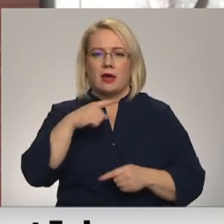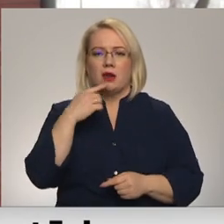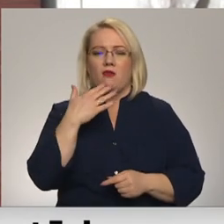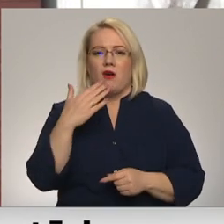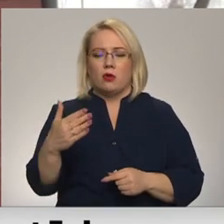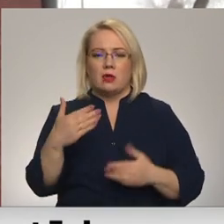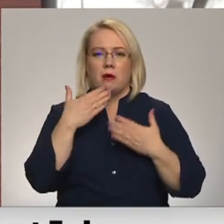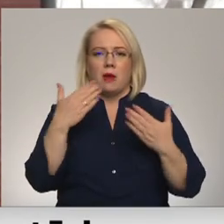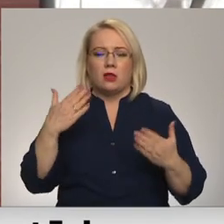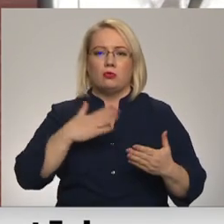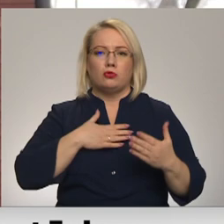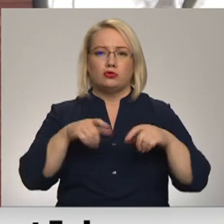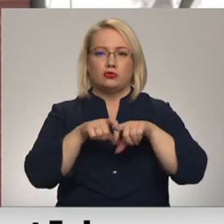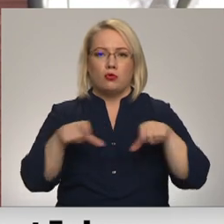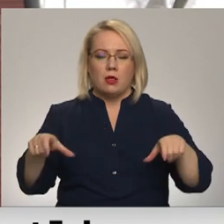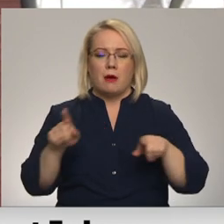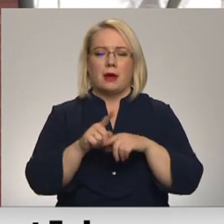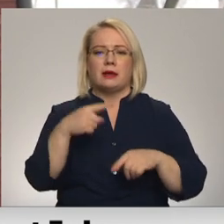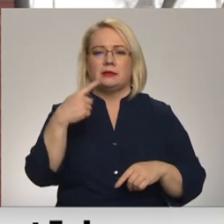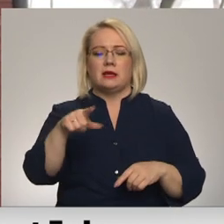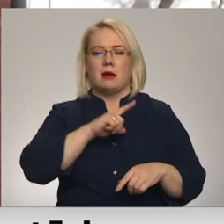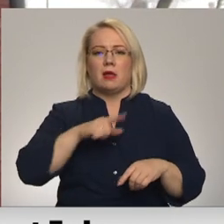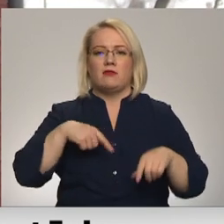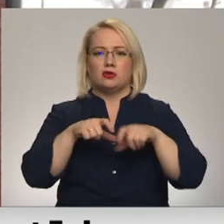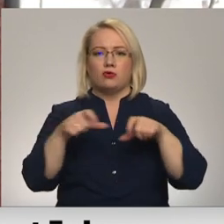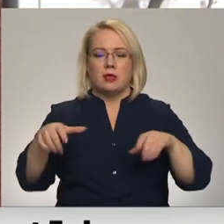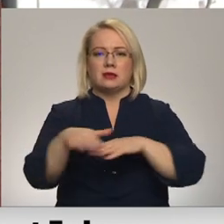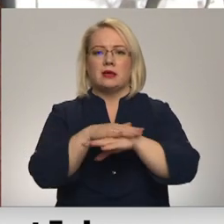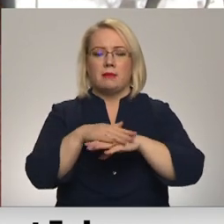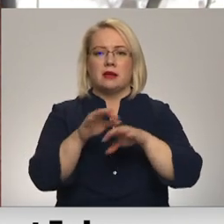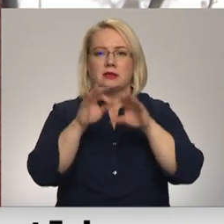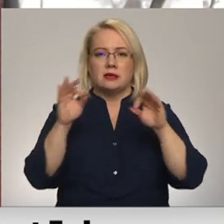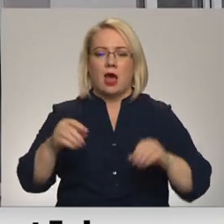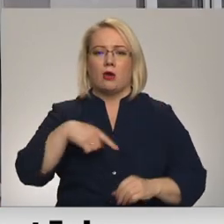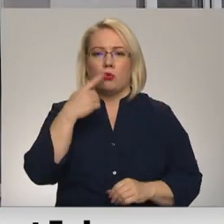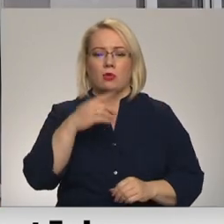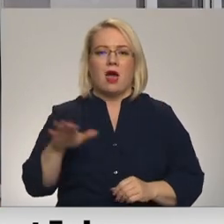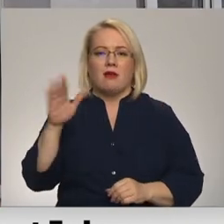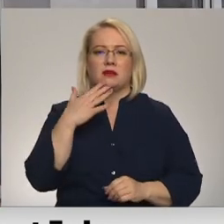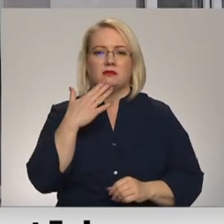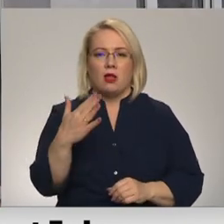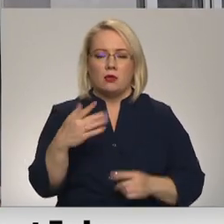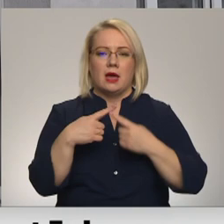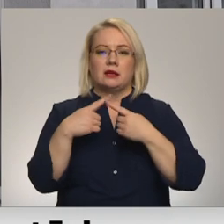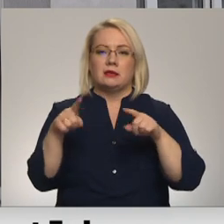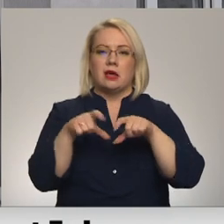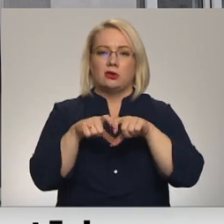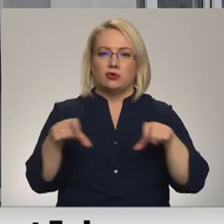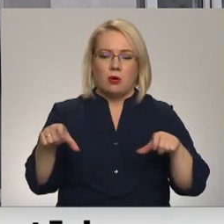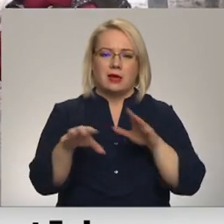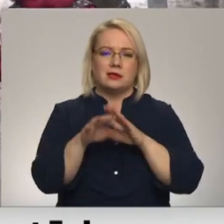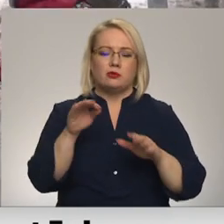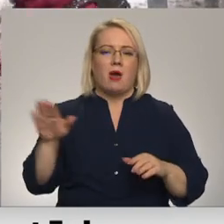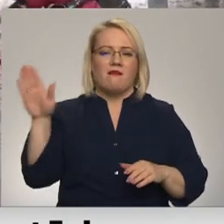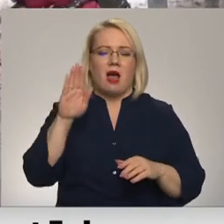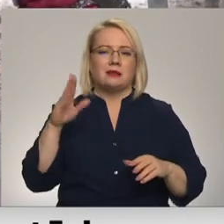varbūt arī mūsu skolu, arī citam latviešu skolam, sabiedrība sāka runā valsts valodā. Citās skolās Daugavpilī, izņemot valsts